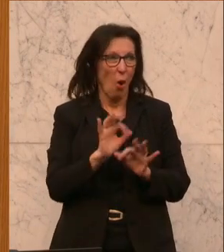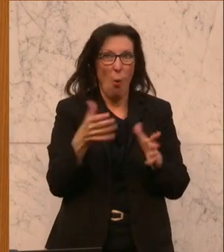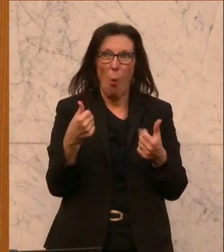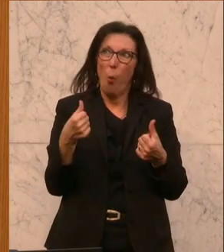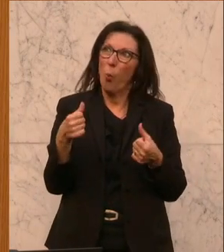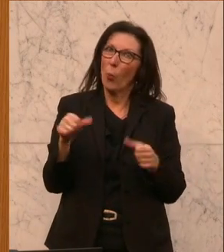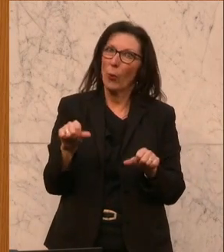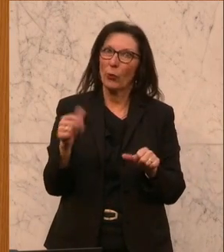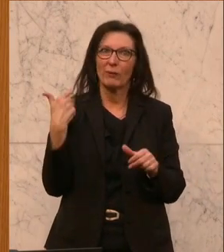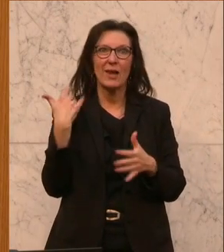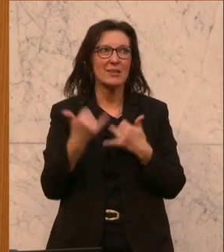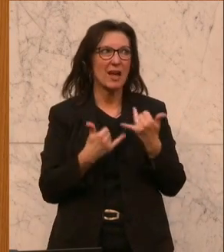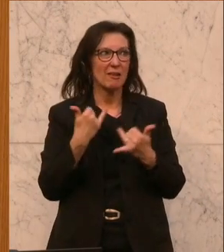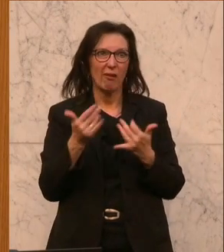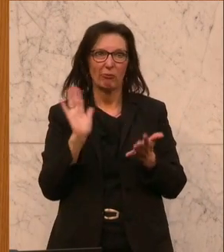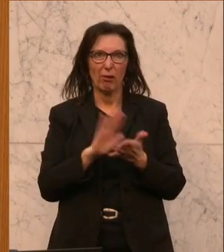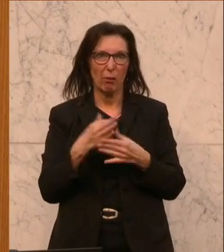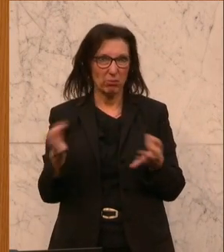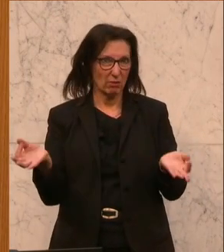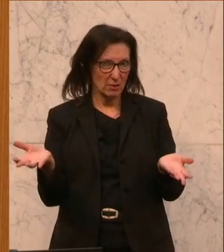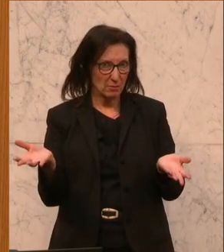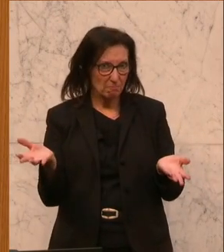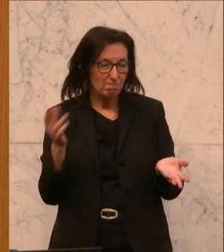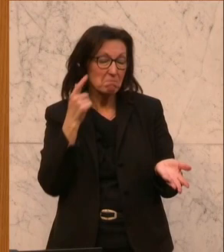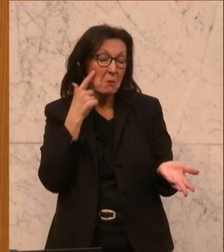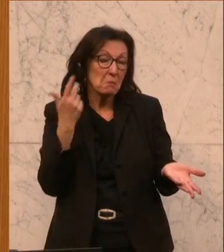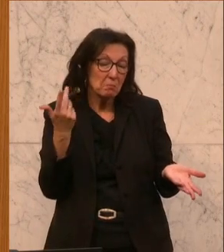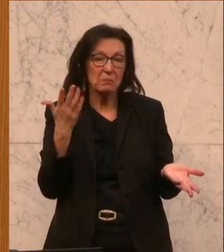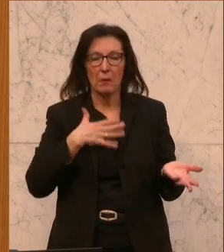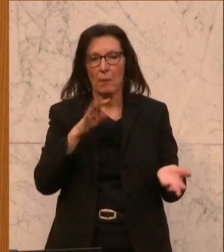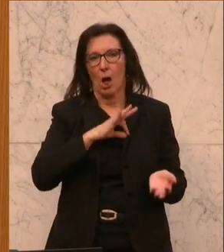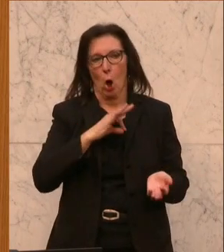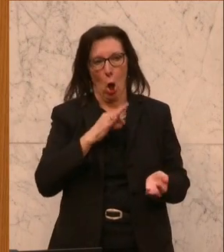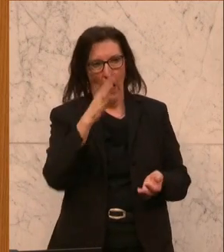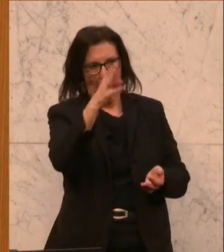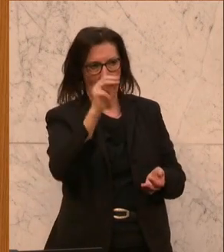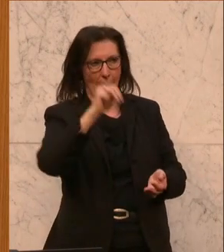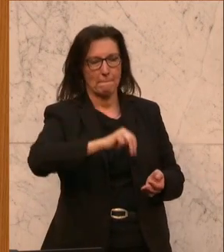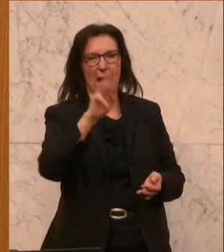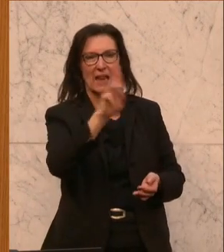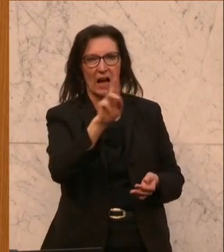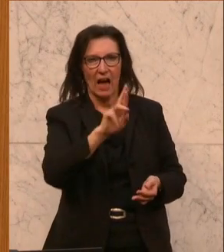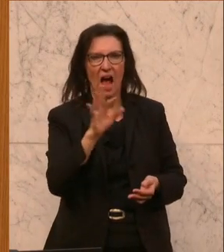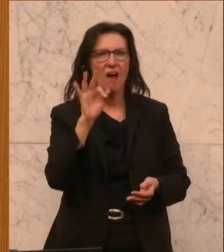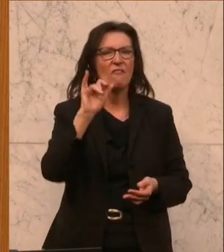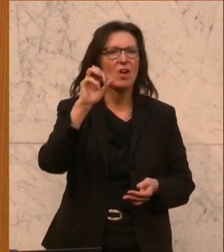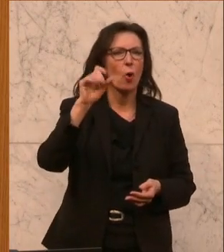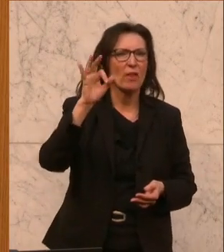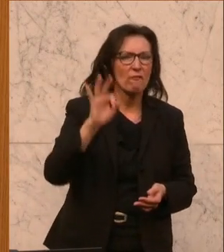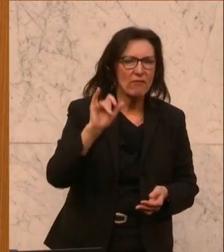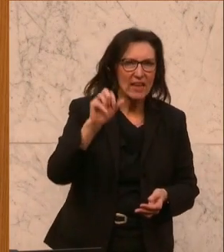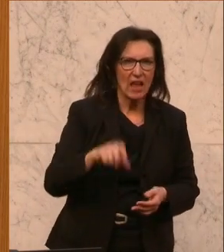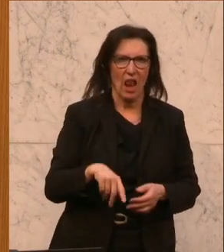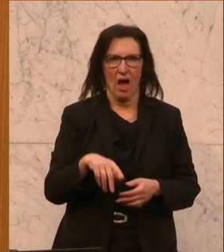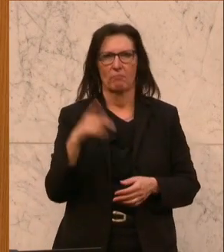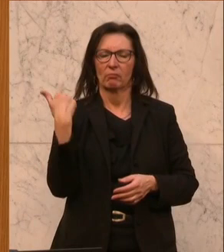in den letzten Jahren gar nichts funktioniert, haben meine Kolleginnen Beate Meinl-Reisinger und Fiona Fiedler, Martina Künzberg-Sarre eine